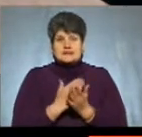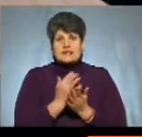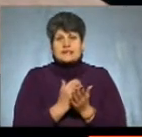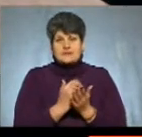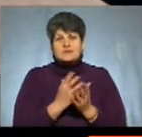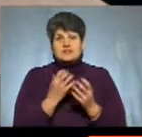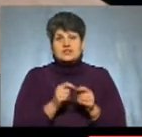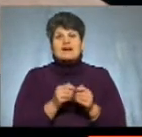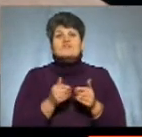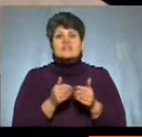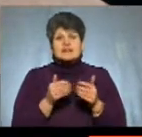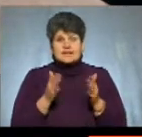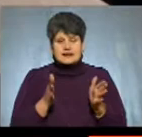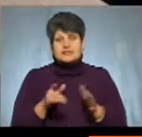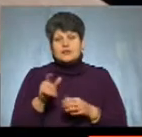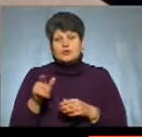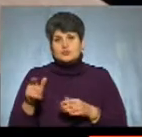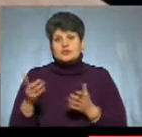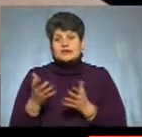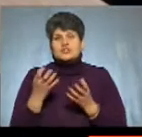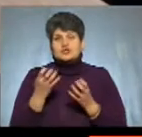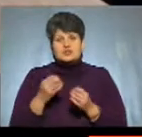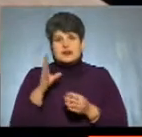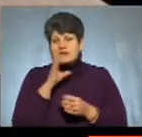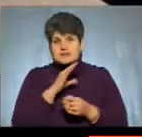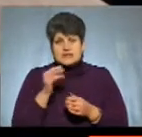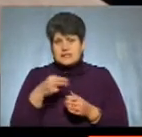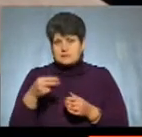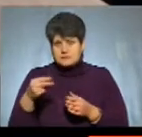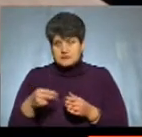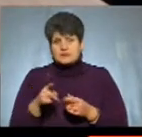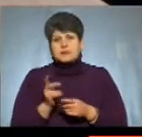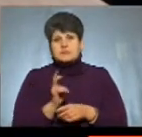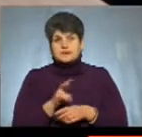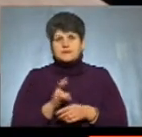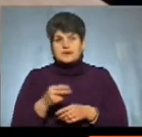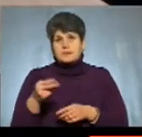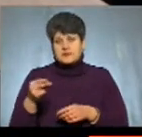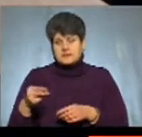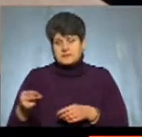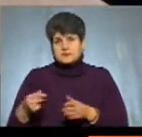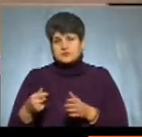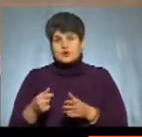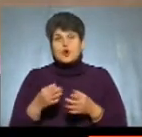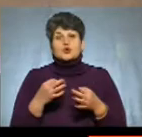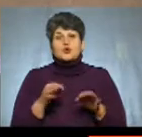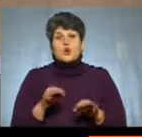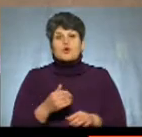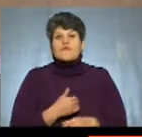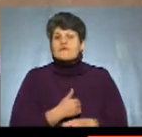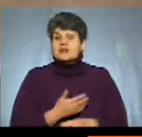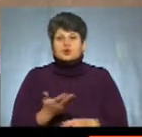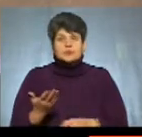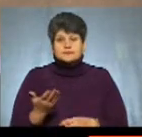відкриті, і люди, які ще не встигли підписатися, вони йдуть, підписують добровільно. За